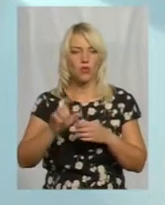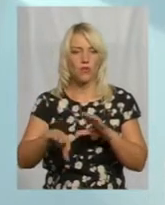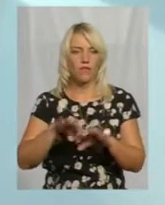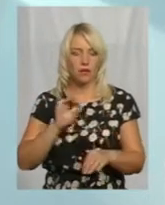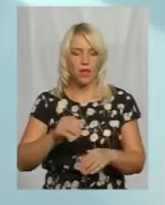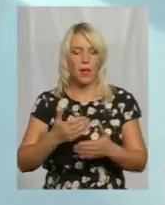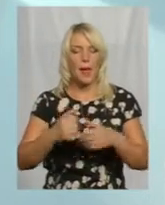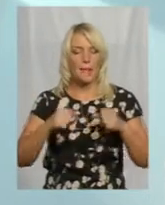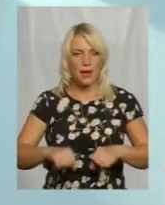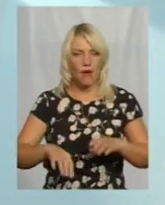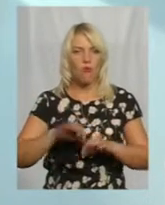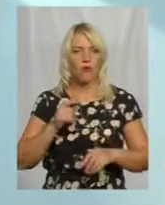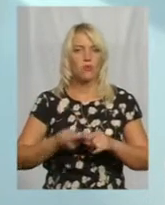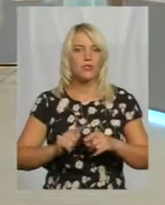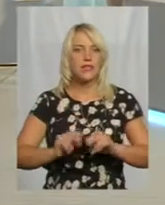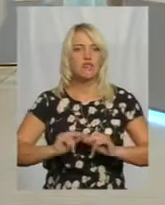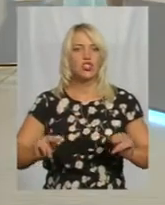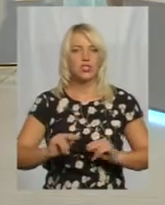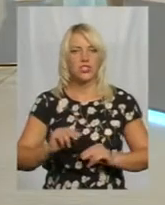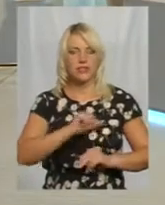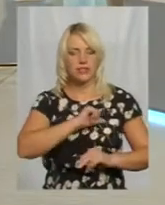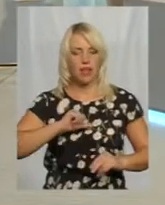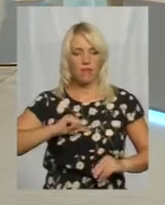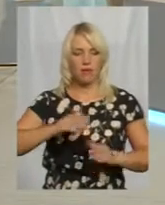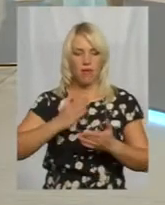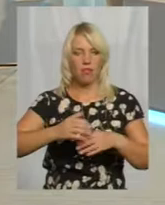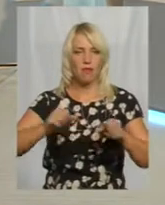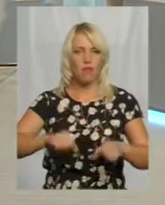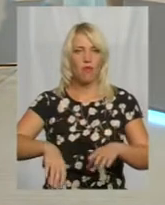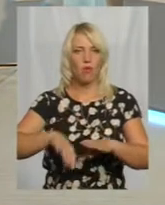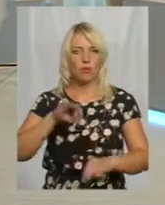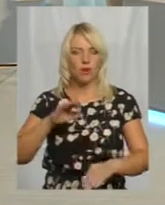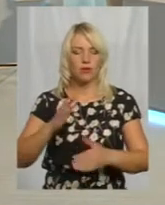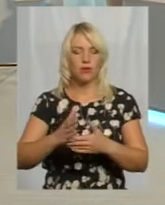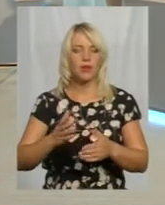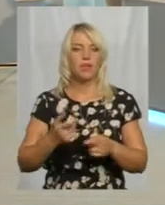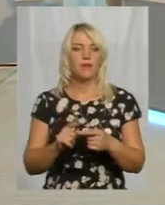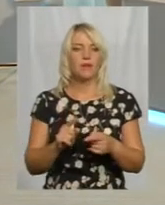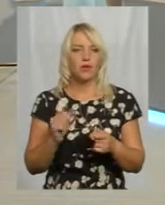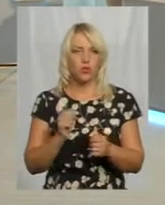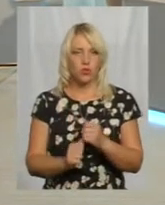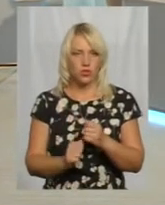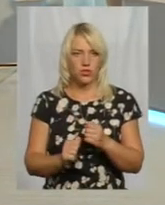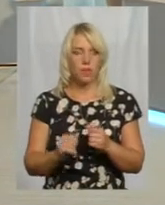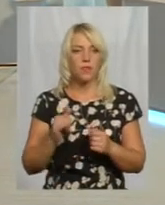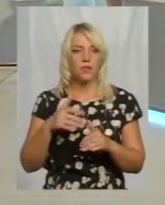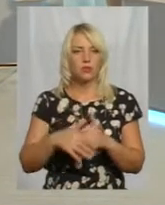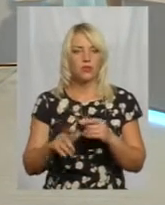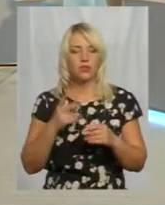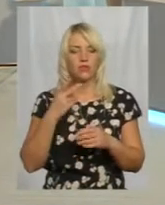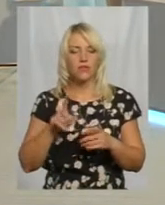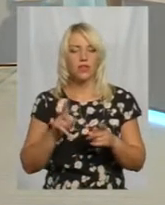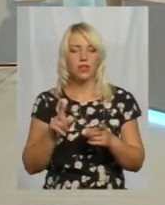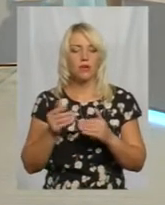вибору, тобто це вчителі вибирали авторів-підручників? кожен мав право, були електронні версії, і відповідно кожен вчитель мав право. Зрозуміло, дивилися,